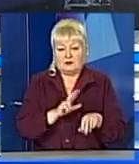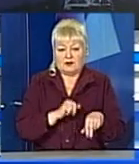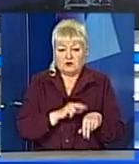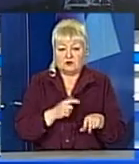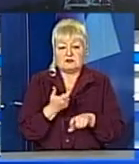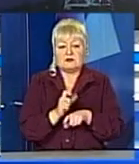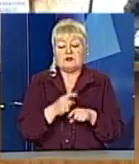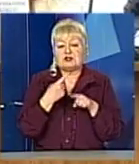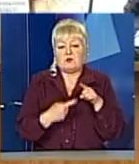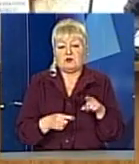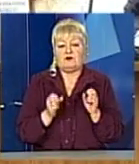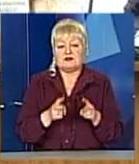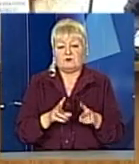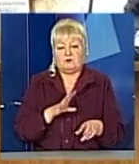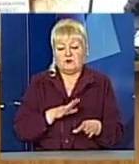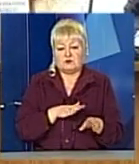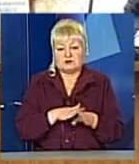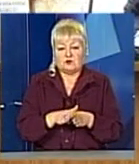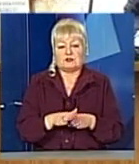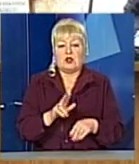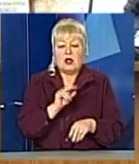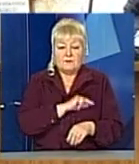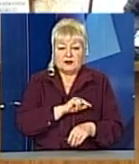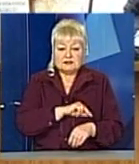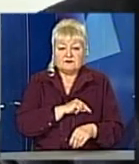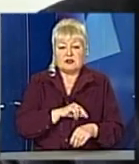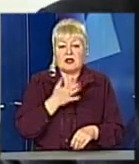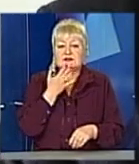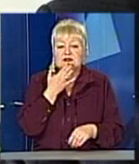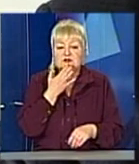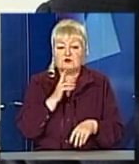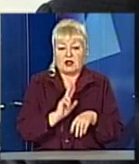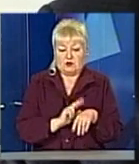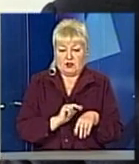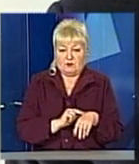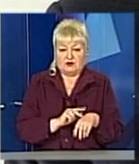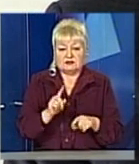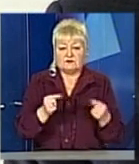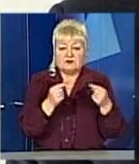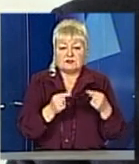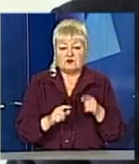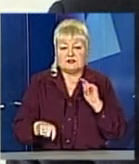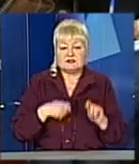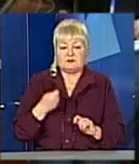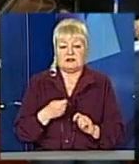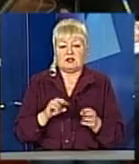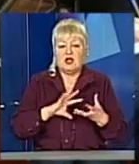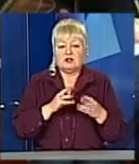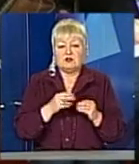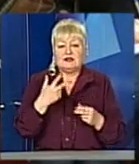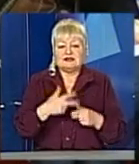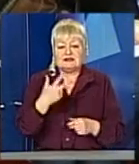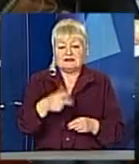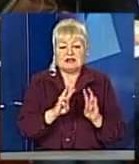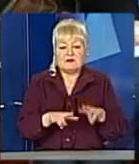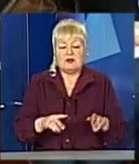половини злочинів було скоєно працівниками Національної поліції. За цими кримінальними провадженнями встановили збитків на суму 33 мільйони